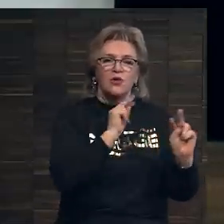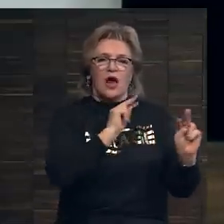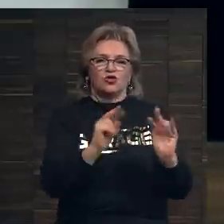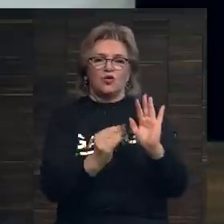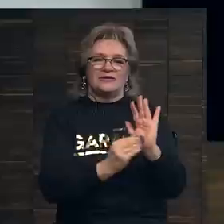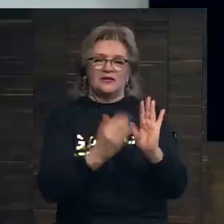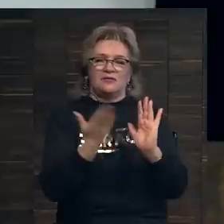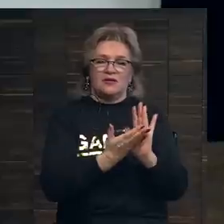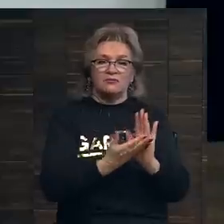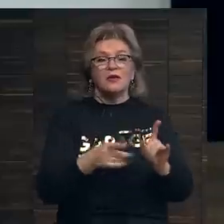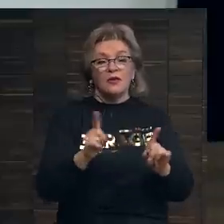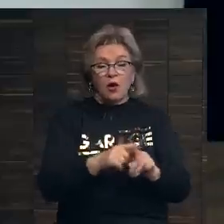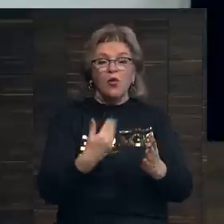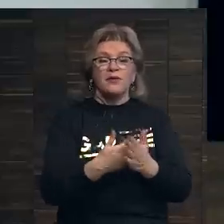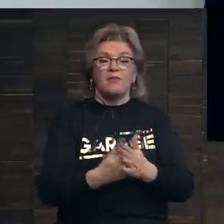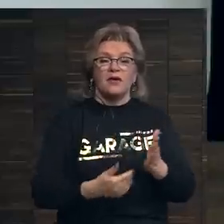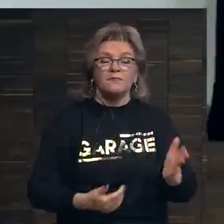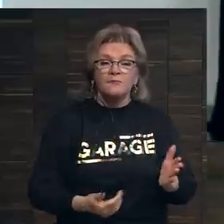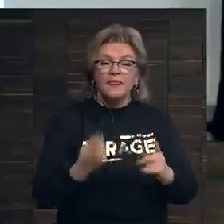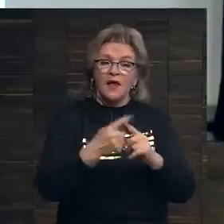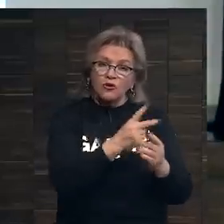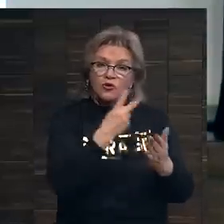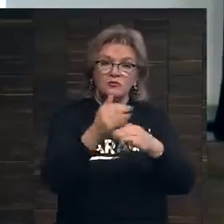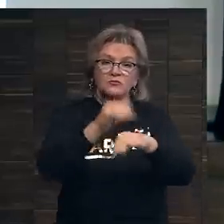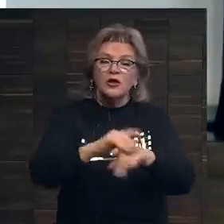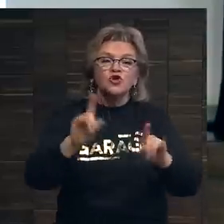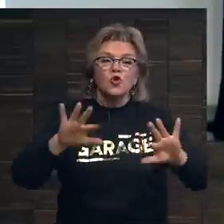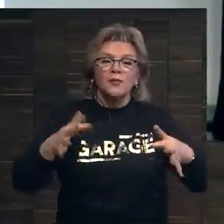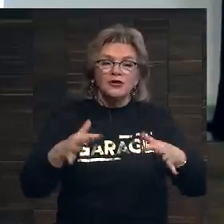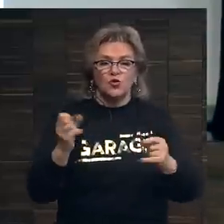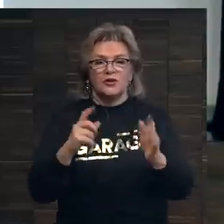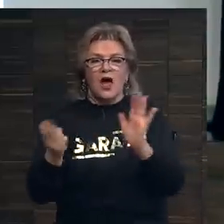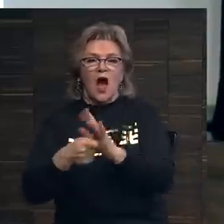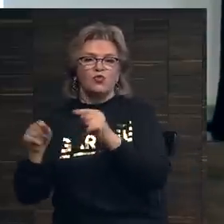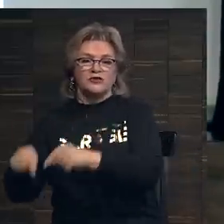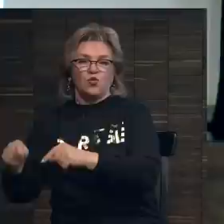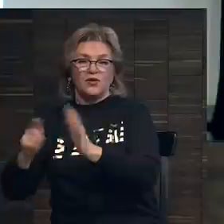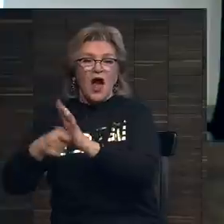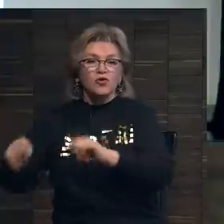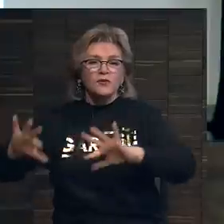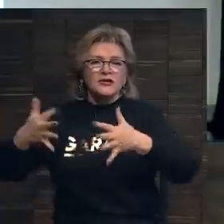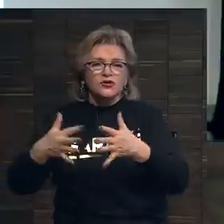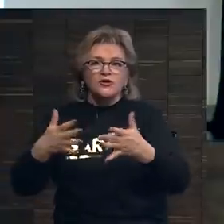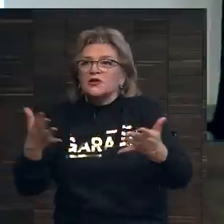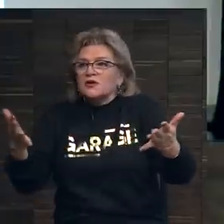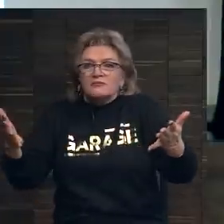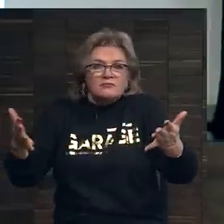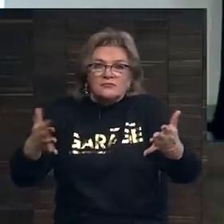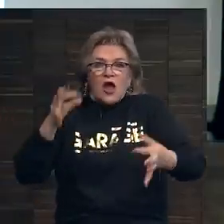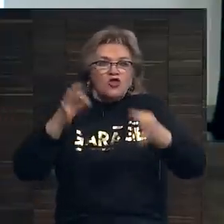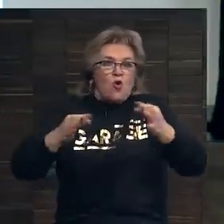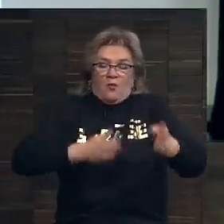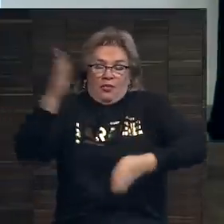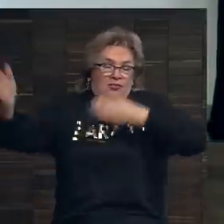ценами. Вот вам такой пример, который показывает, что происходит на аукционах. На аукционах происходят вещи, выходящие из